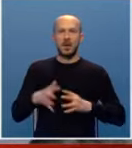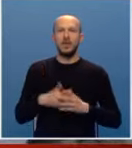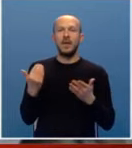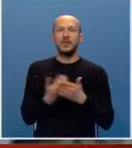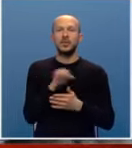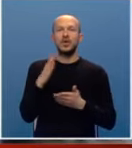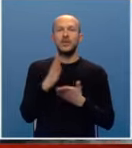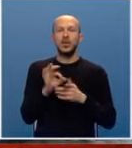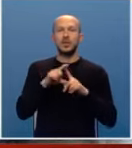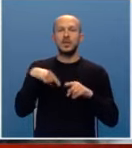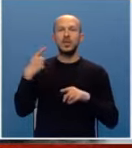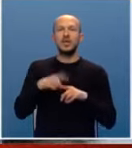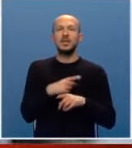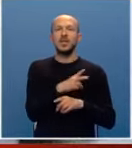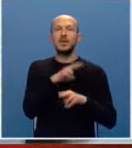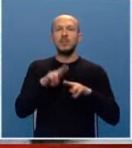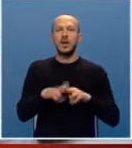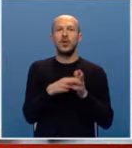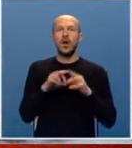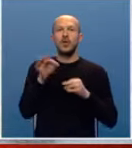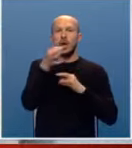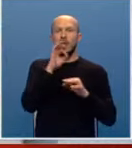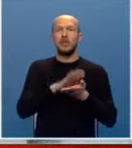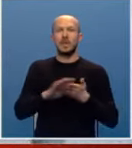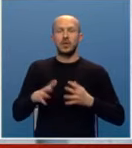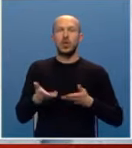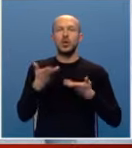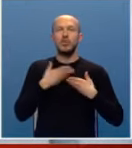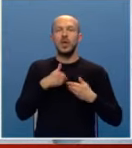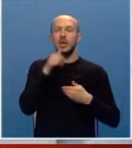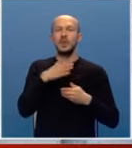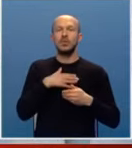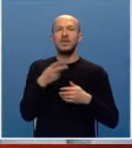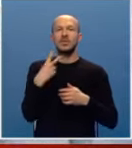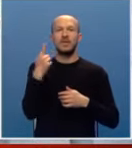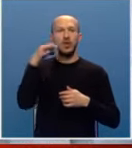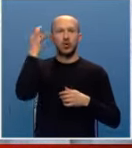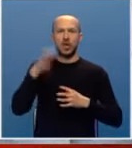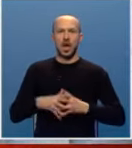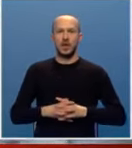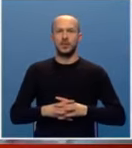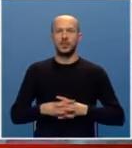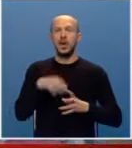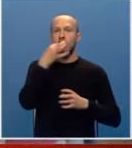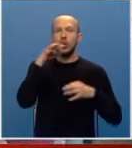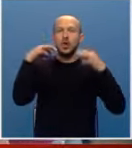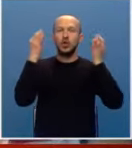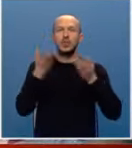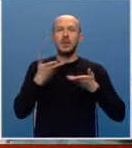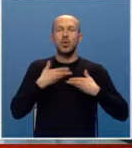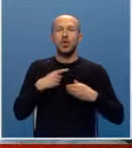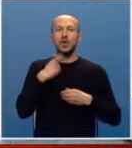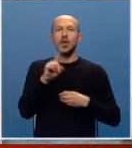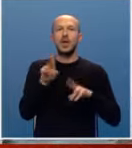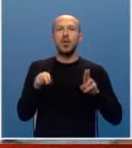Vijest da će već od sljedećeg mjeseca imati pravo na ovaj lijek besplatno, dobila je na svoj 21. rođendan. Bolji rođendanski poklon,